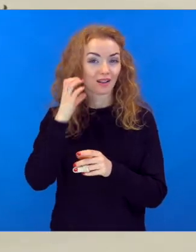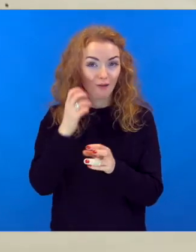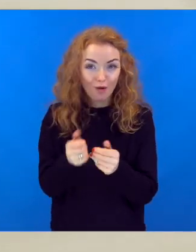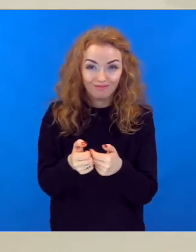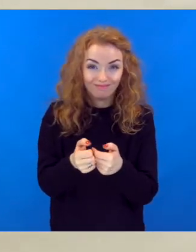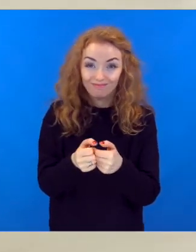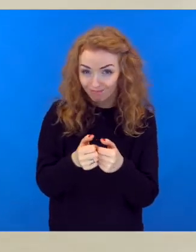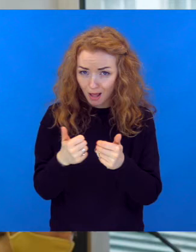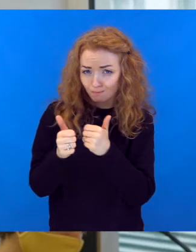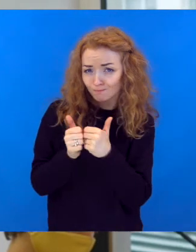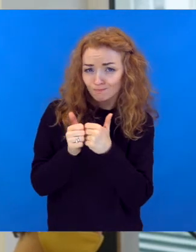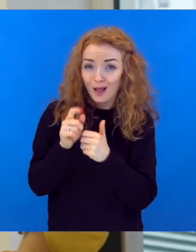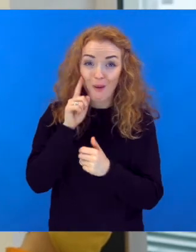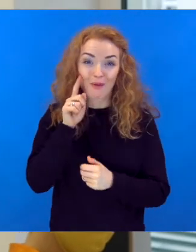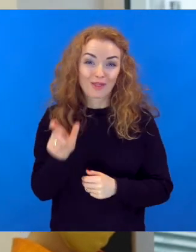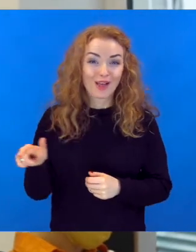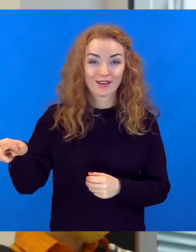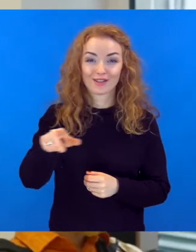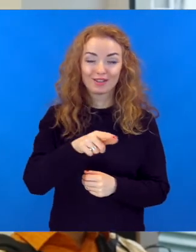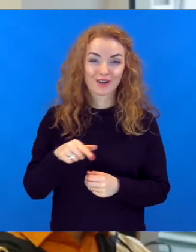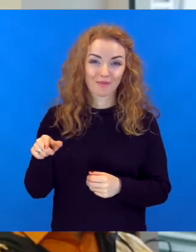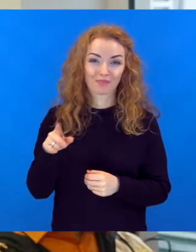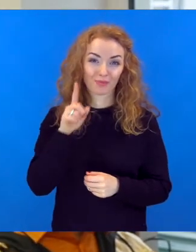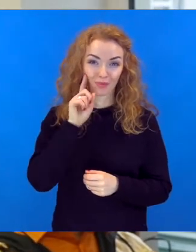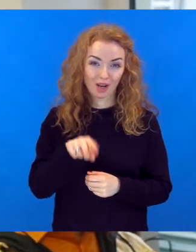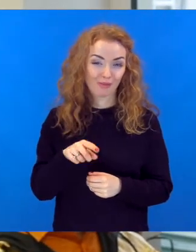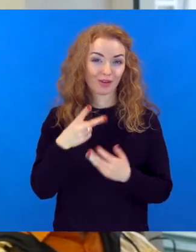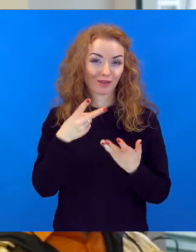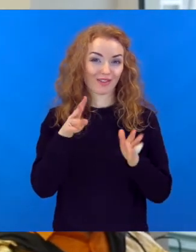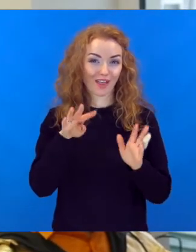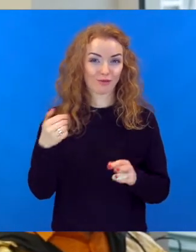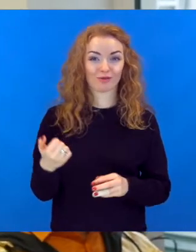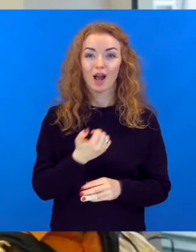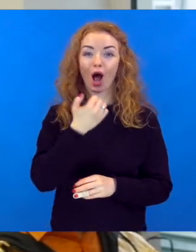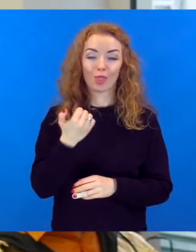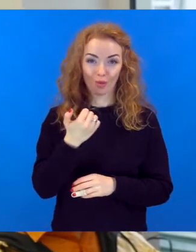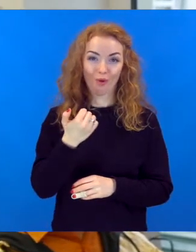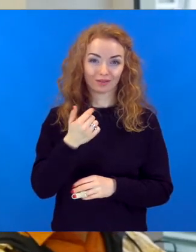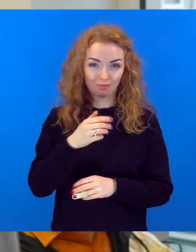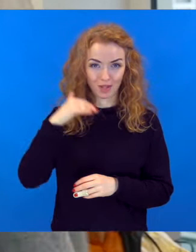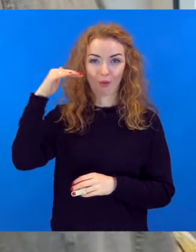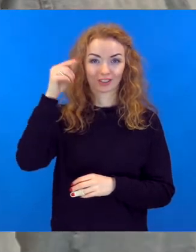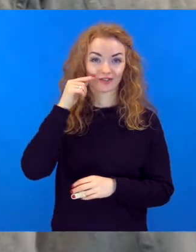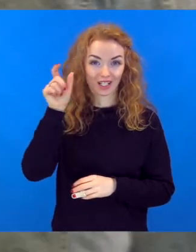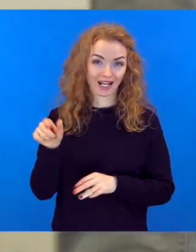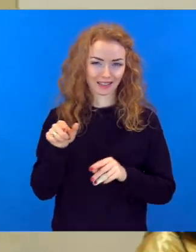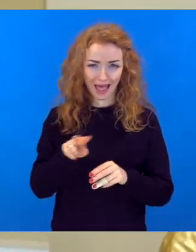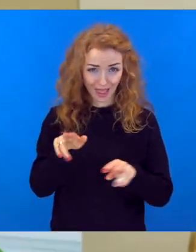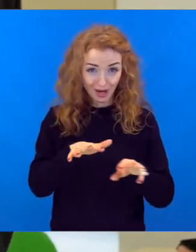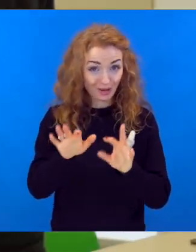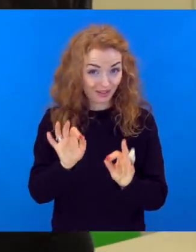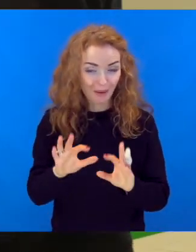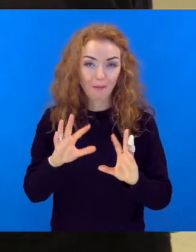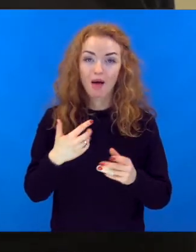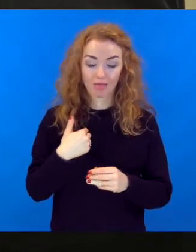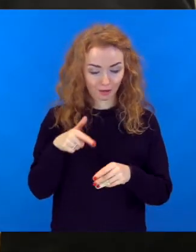spēlējis uz telefonu ar jauniešiem. Tas nav kaut kas, ko 29 gadus pieaudas vīrietis darīt